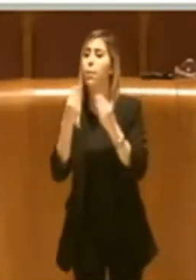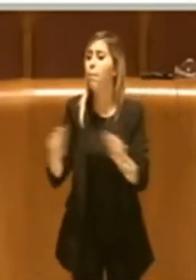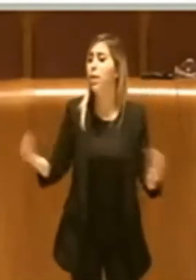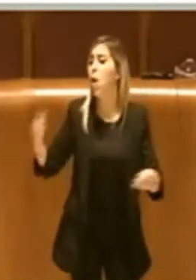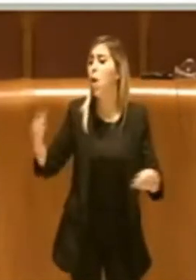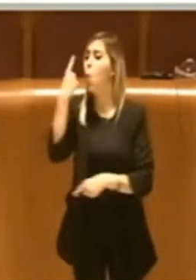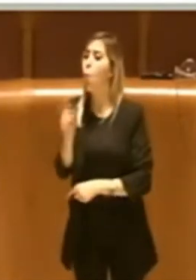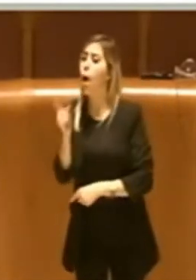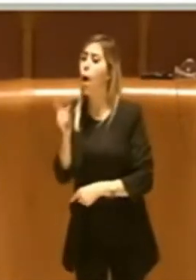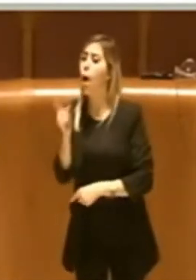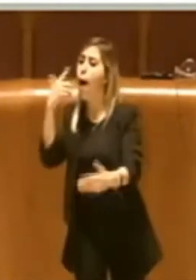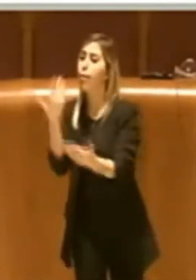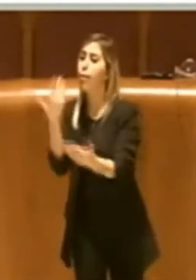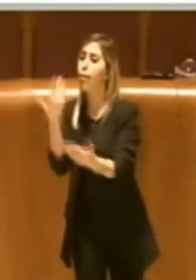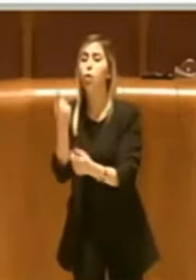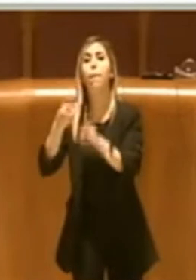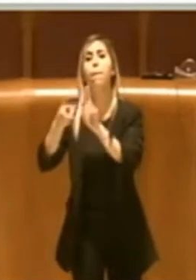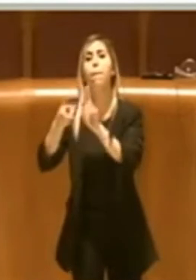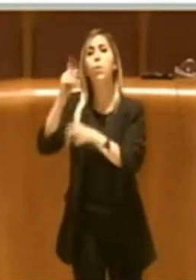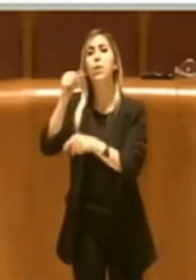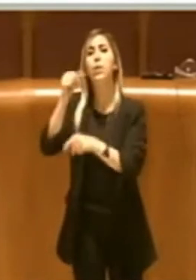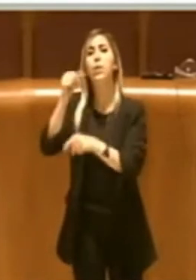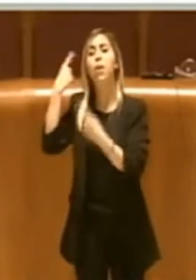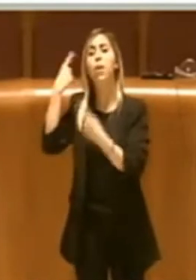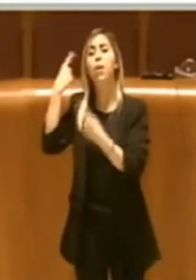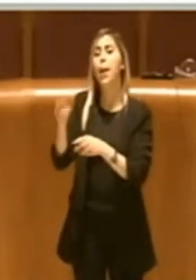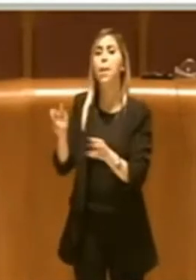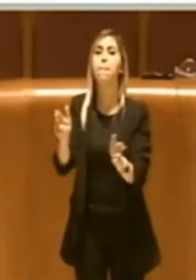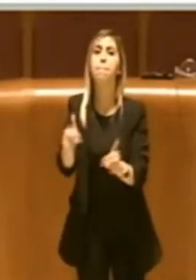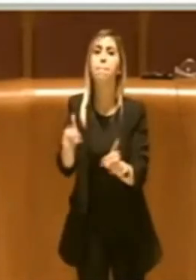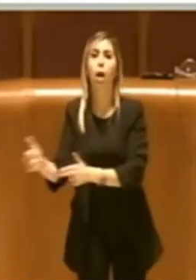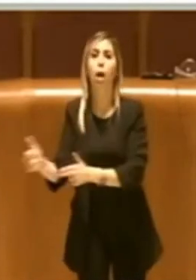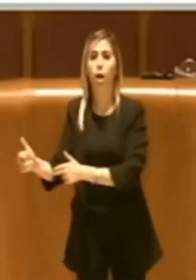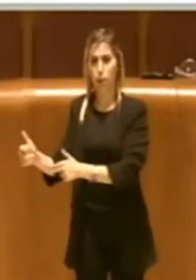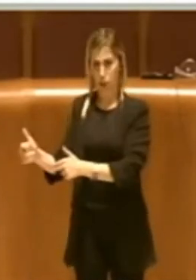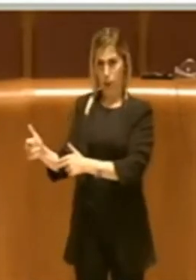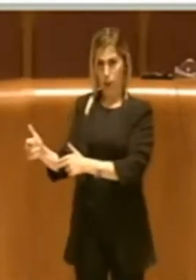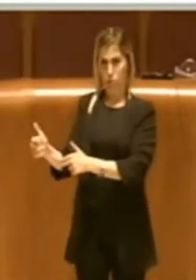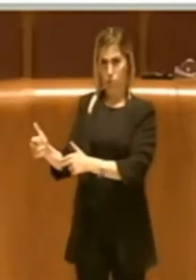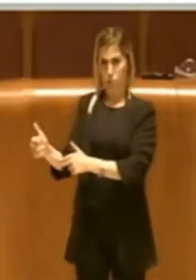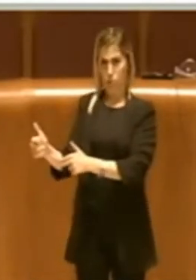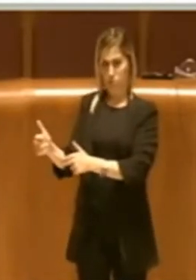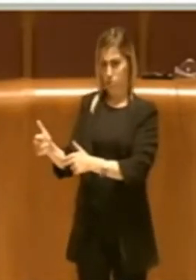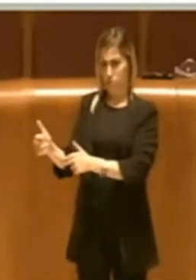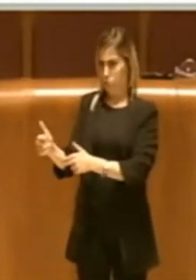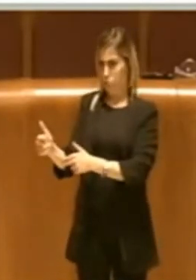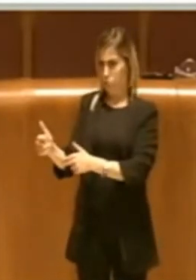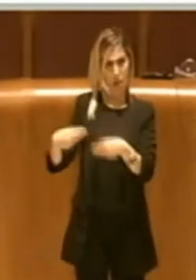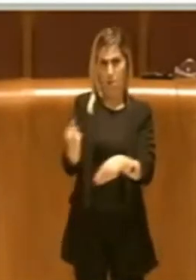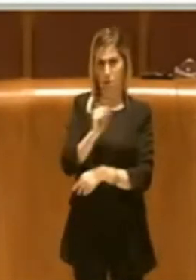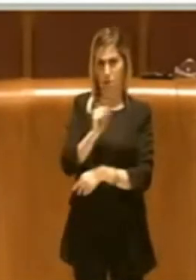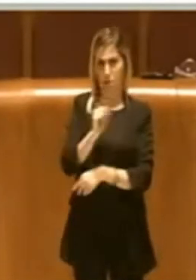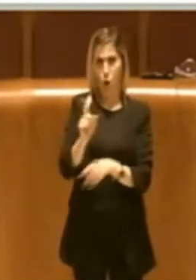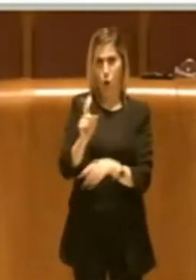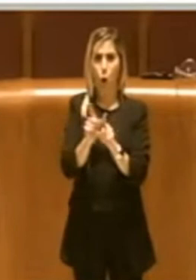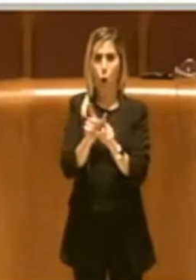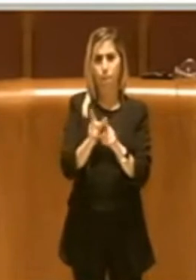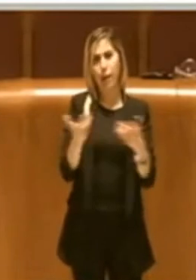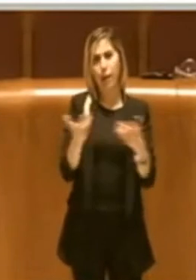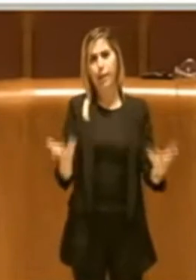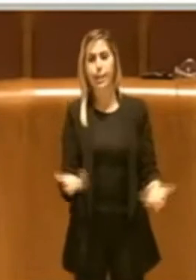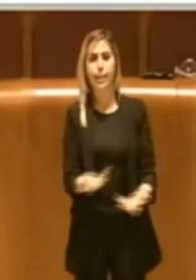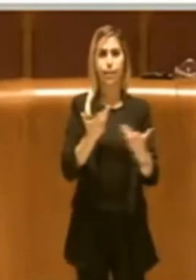mattonato, non è una partecipazione, è soltanto un ricorso un po' per